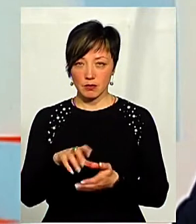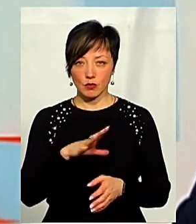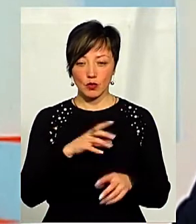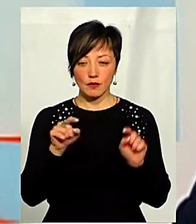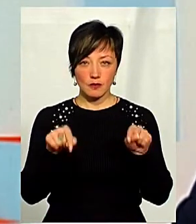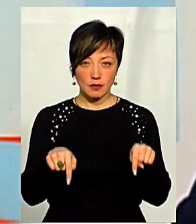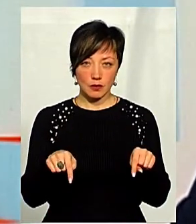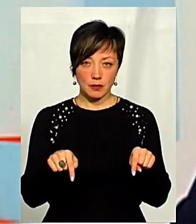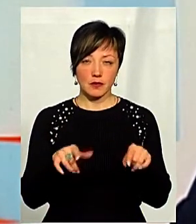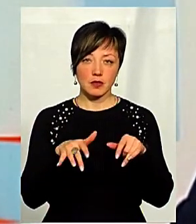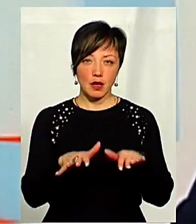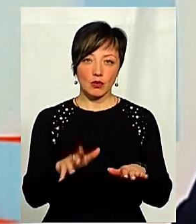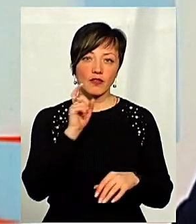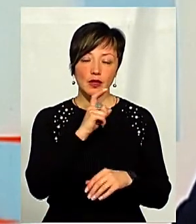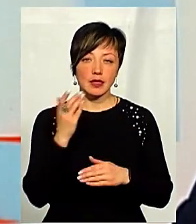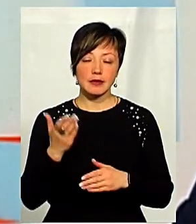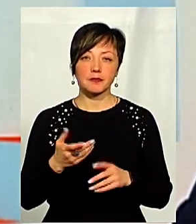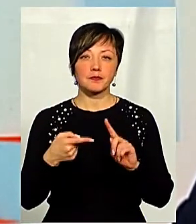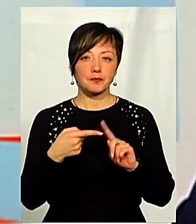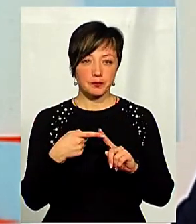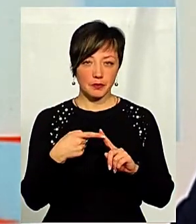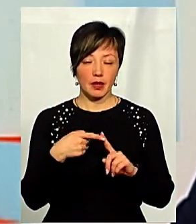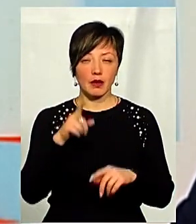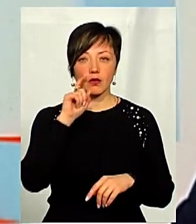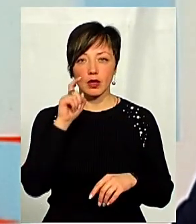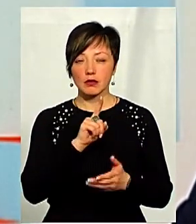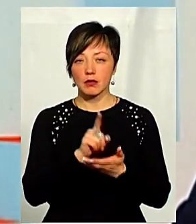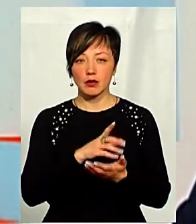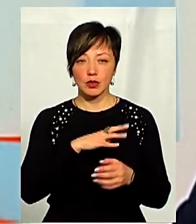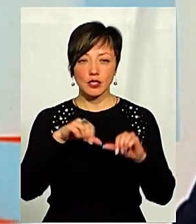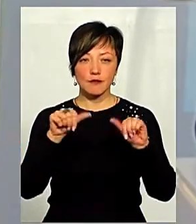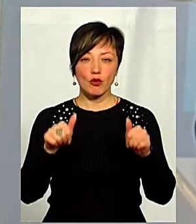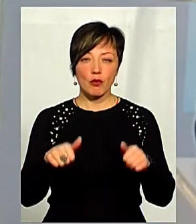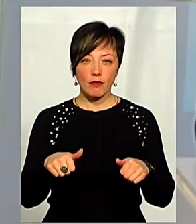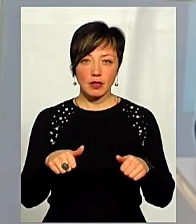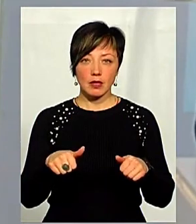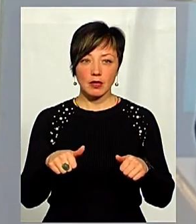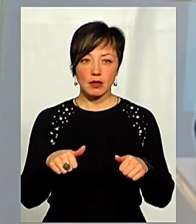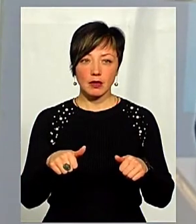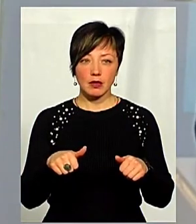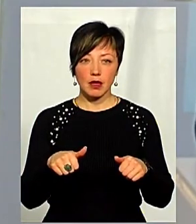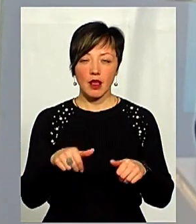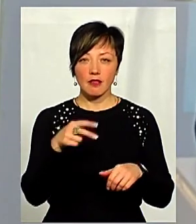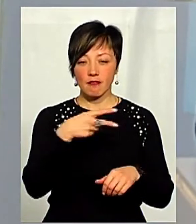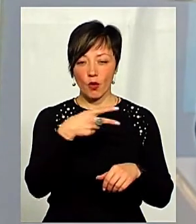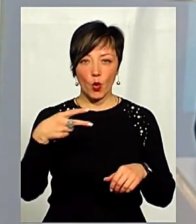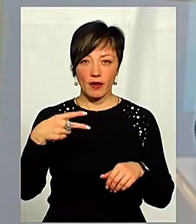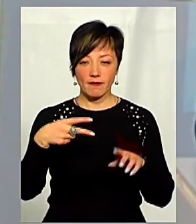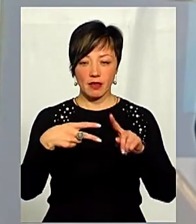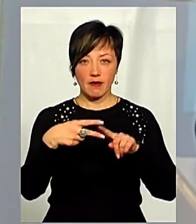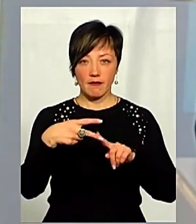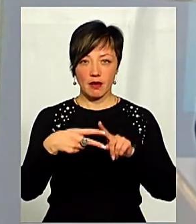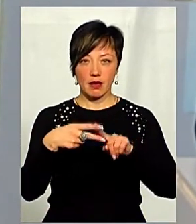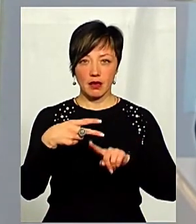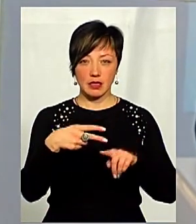участь саме в заході в Вінниці. Це те, що в Україні має бути сформована дворівнева система управління, якщо ми говоримо